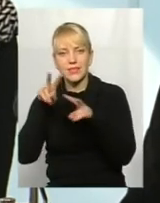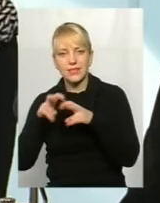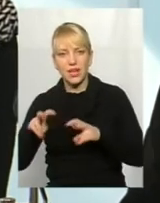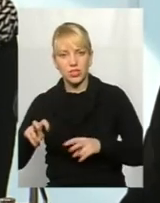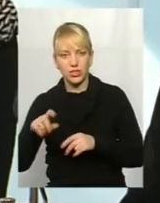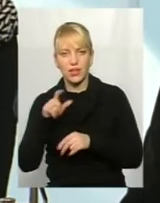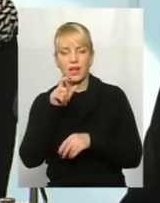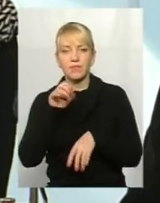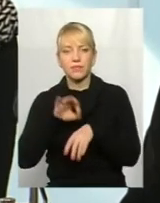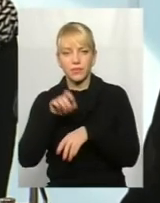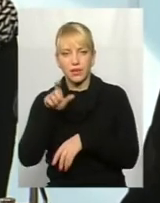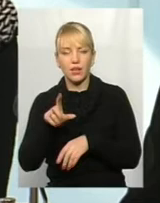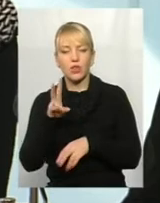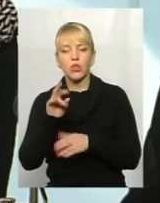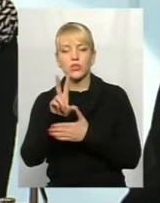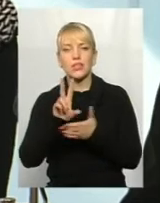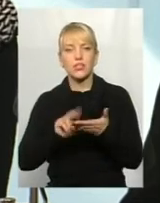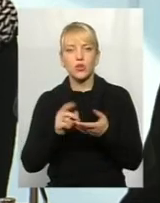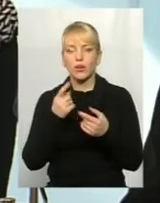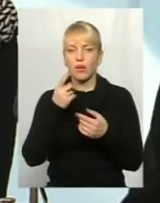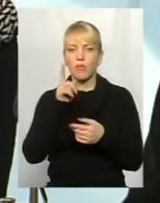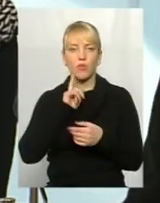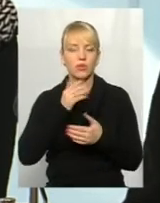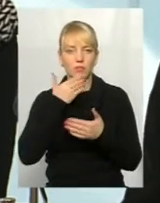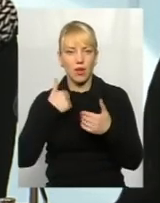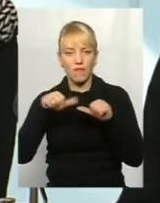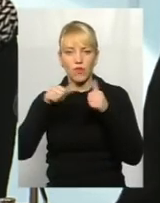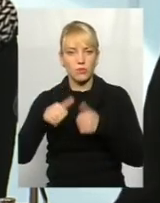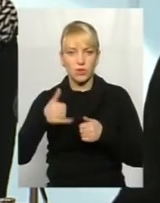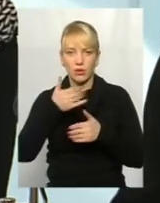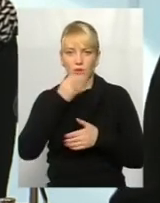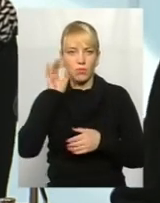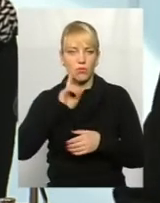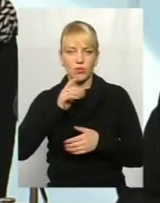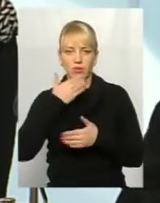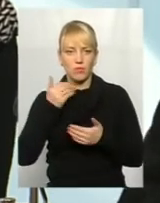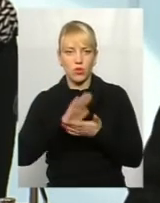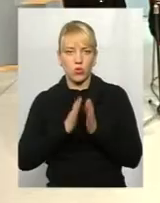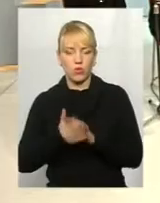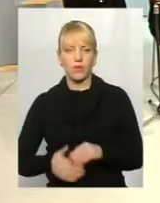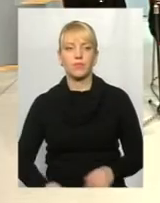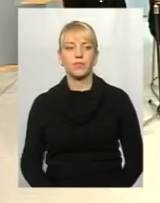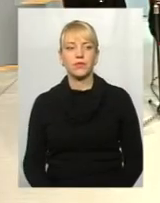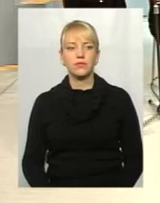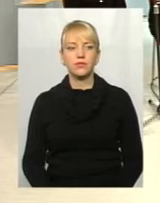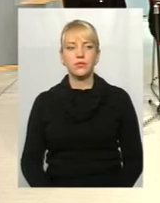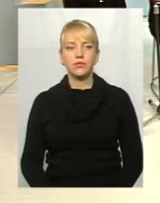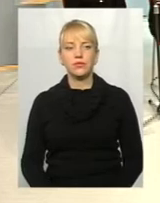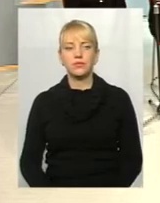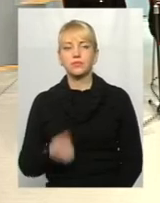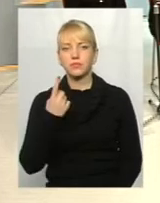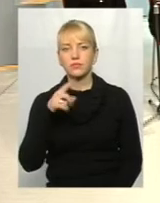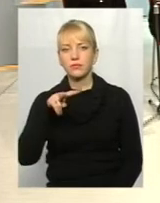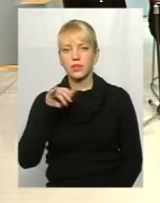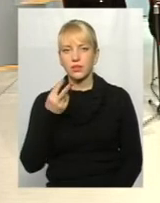казав, тільки зразок типового договору ми побачимо тільки всередині лютого. Можна? Будь ласка. Ви знаєте, от саме з 1